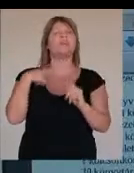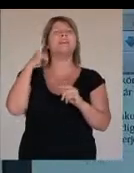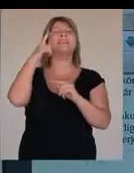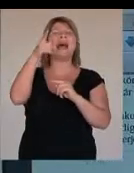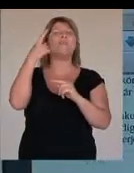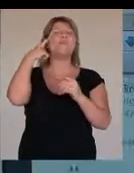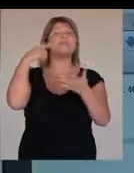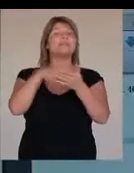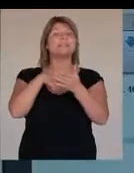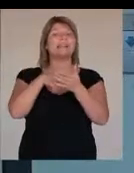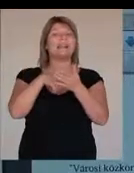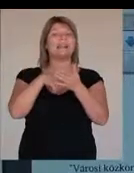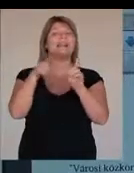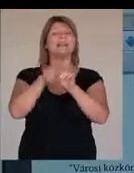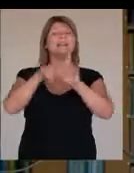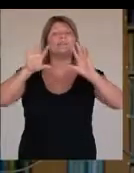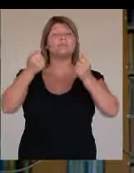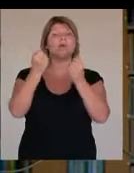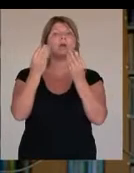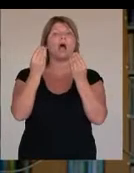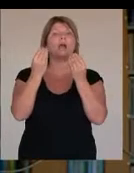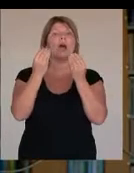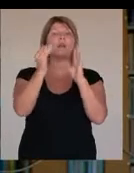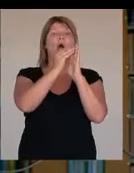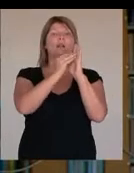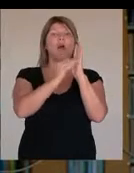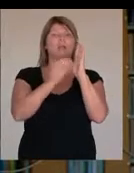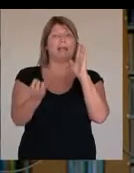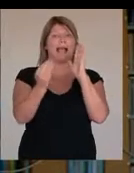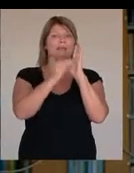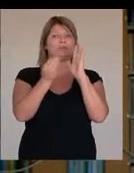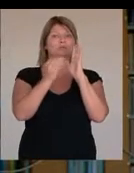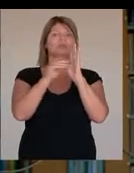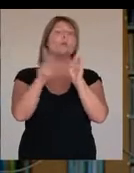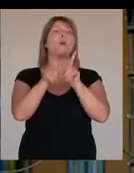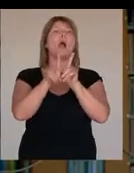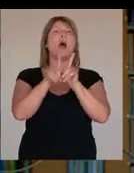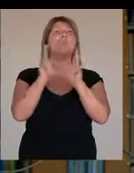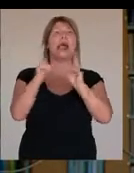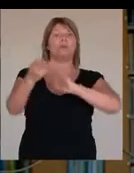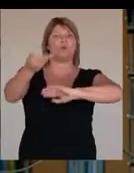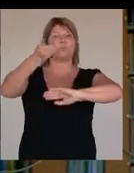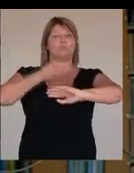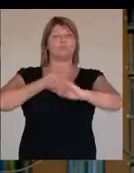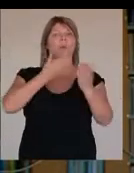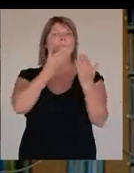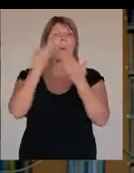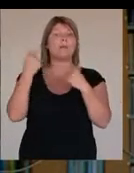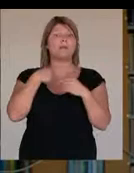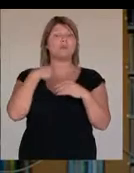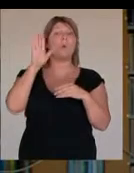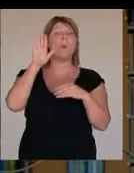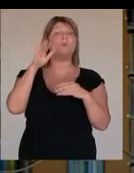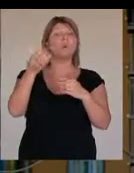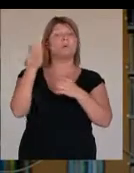célunk, hogy az így kialakított tartalmi adatbázisok olyan lehetőséget nyújtsanak az olvasóknak,